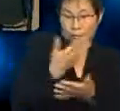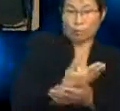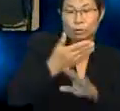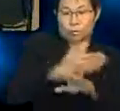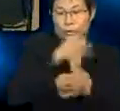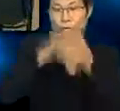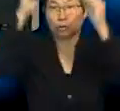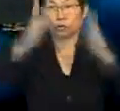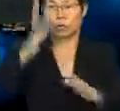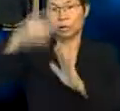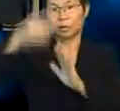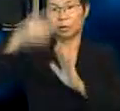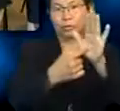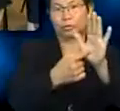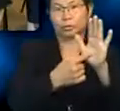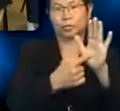tunjukkan sesuatu kepada kamu.